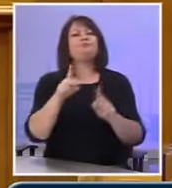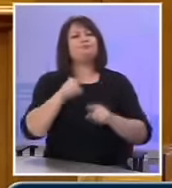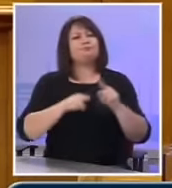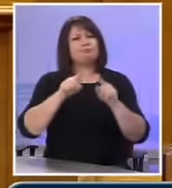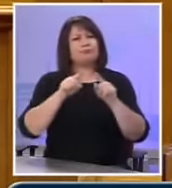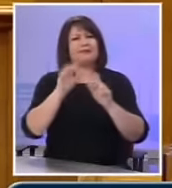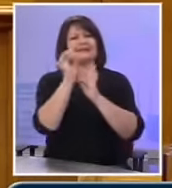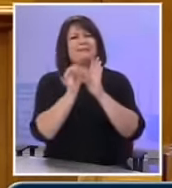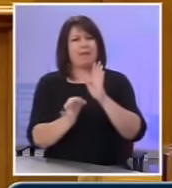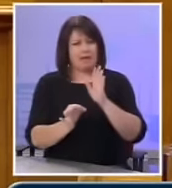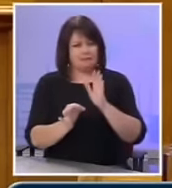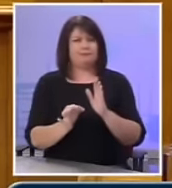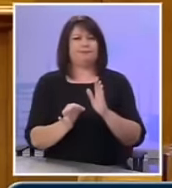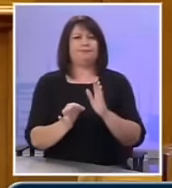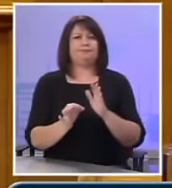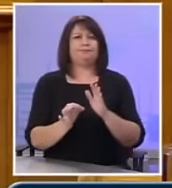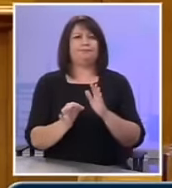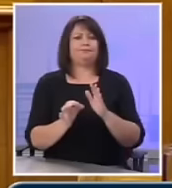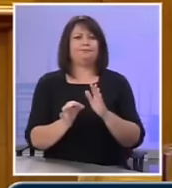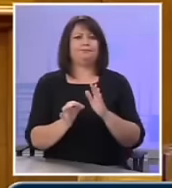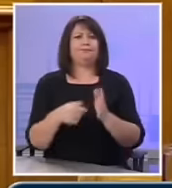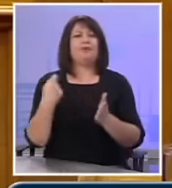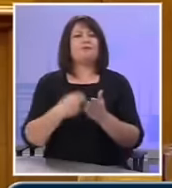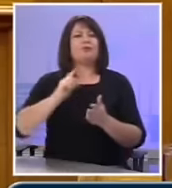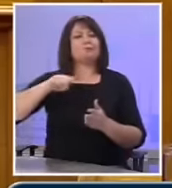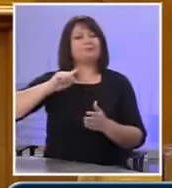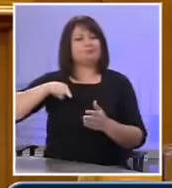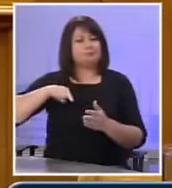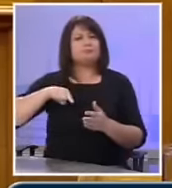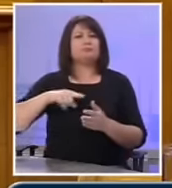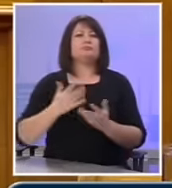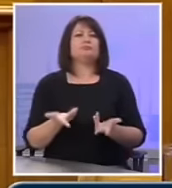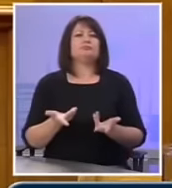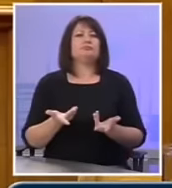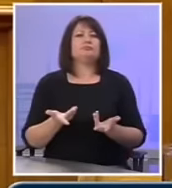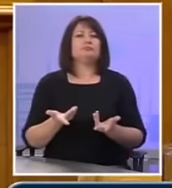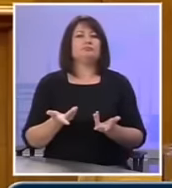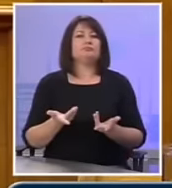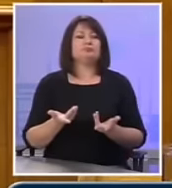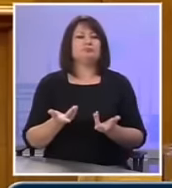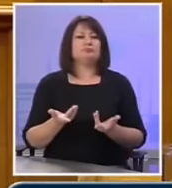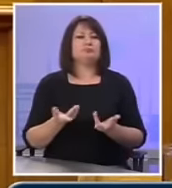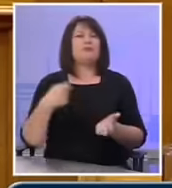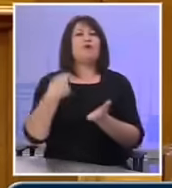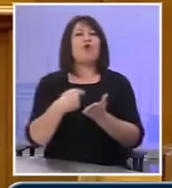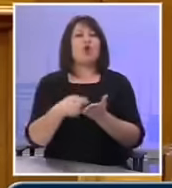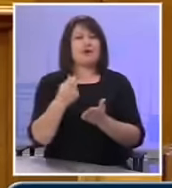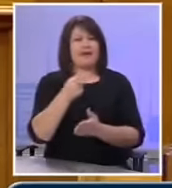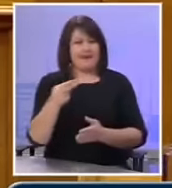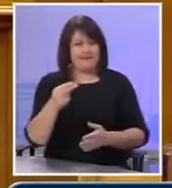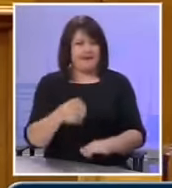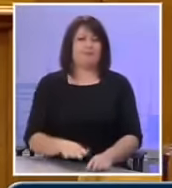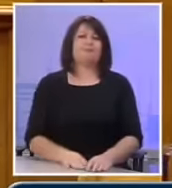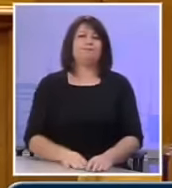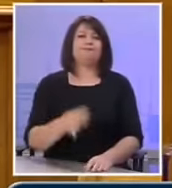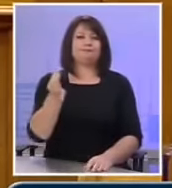πράγματα για την φοροδιαφυγή και για τη φορολογία. Είπε ο